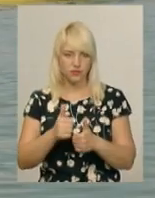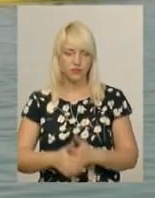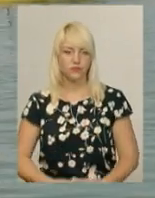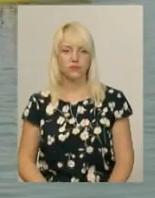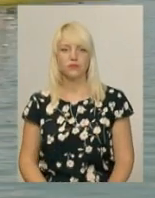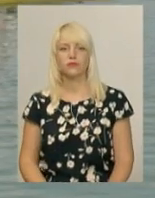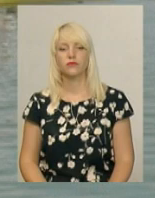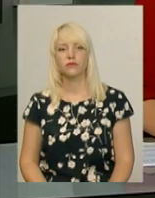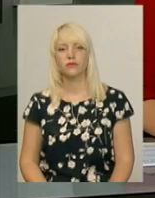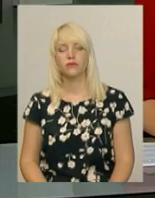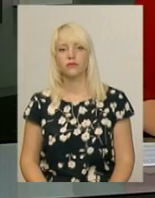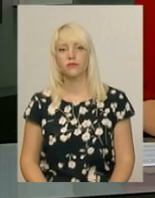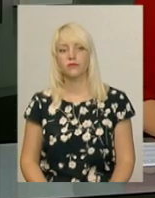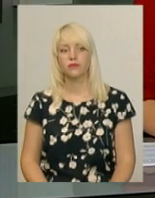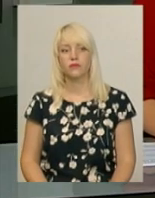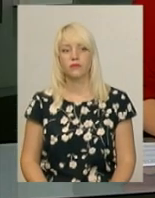Поділя Центр.